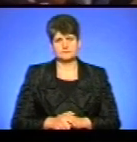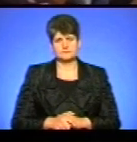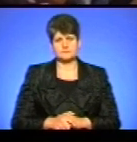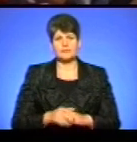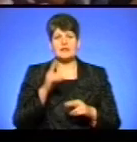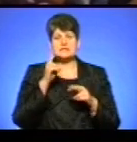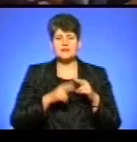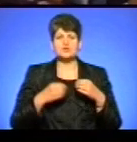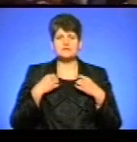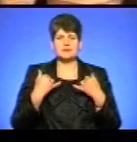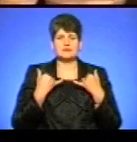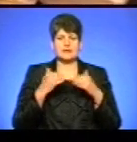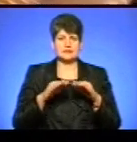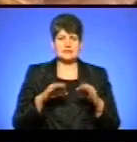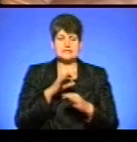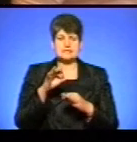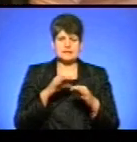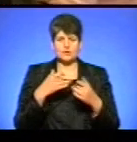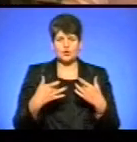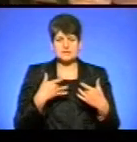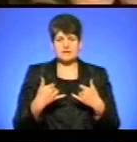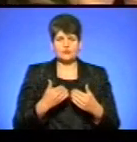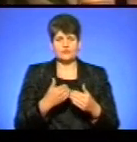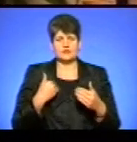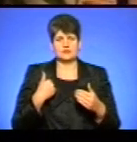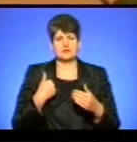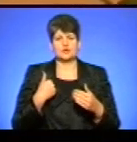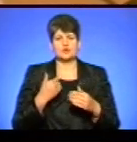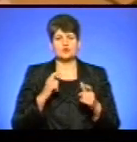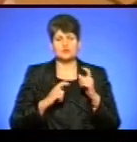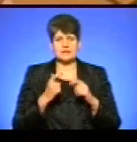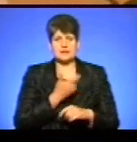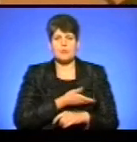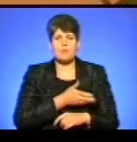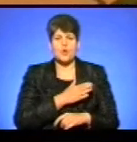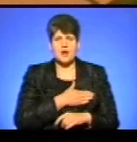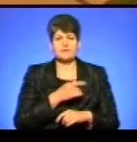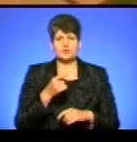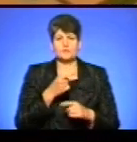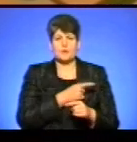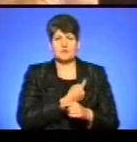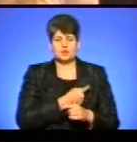Закінчується свято для дітей-сиріт концертом від студентів-поляків з Тернопільського медичного університету.